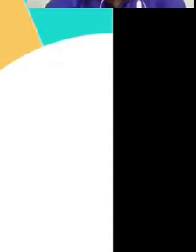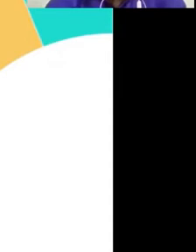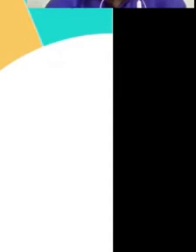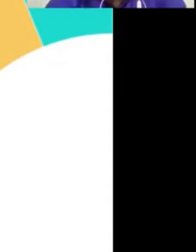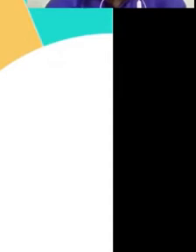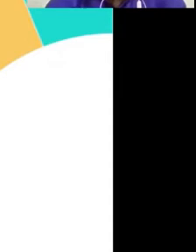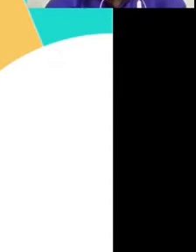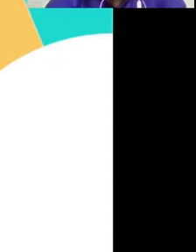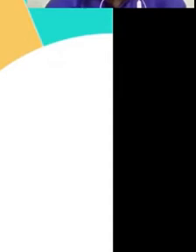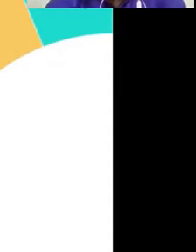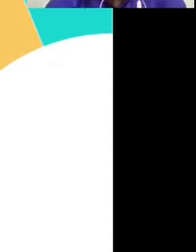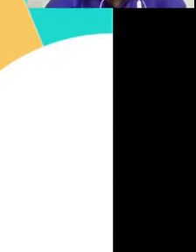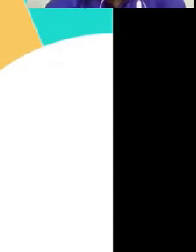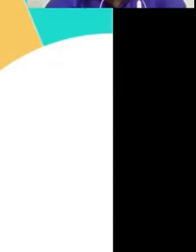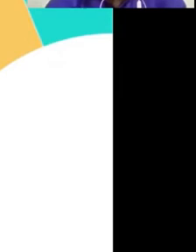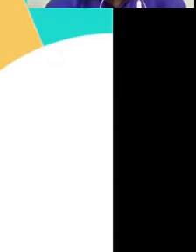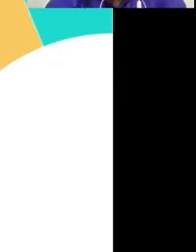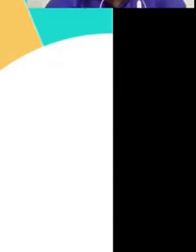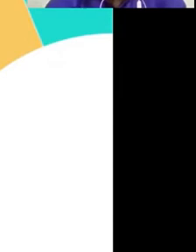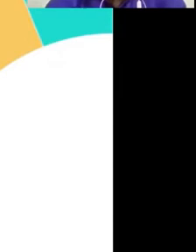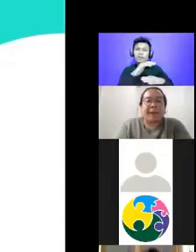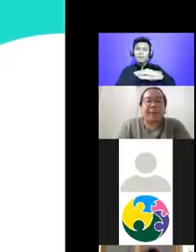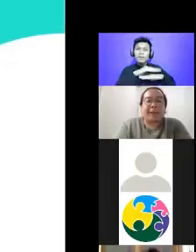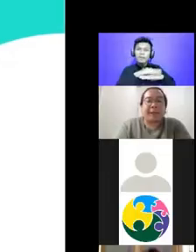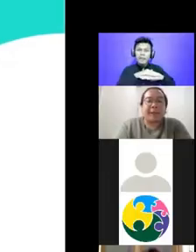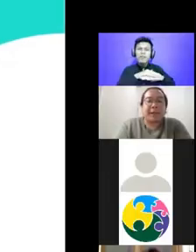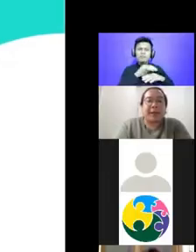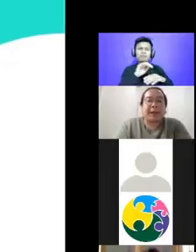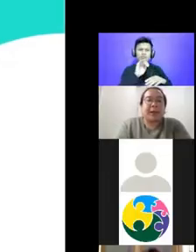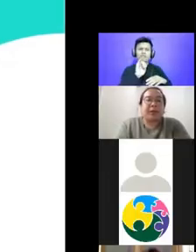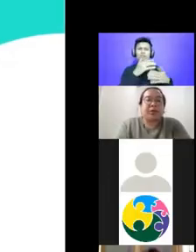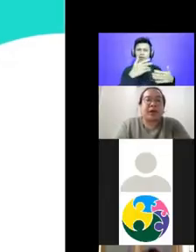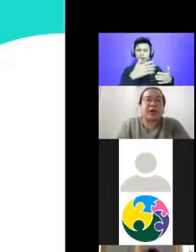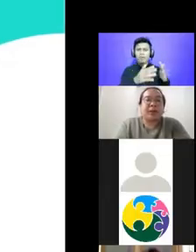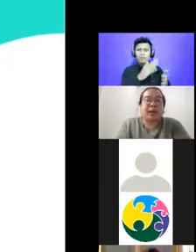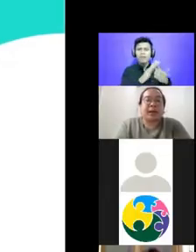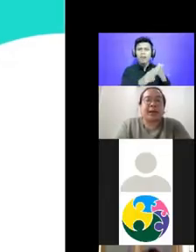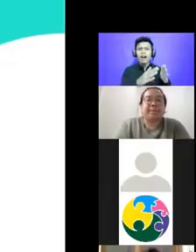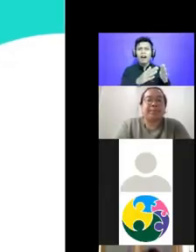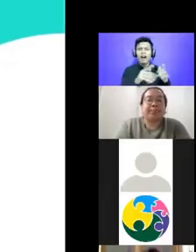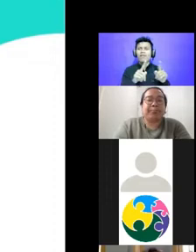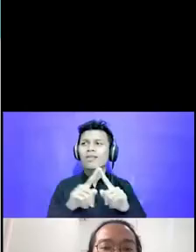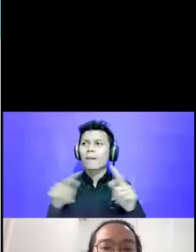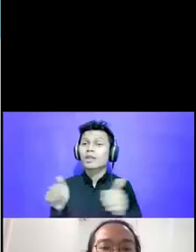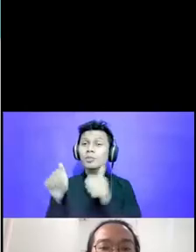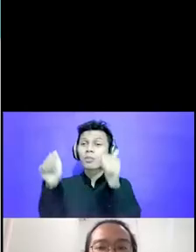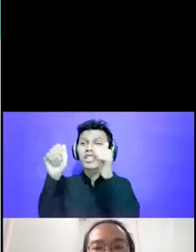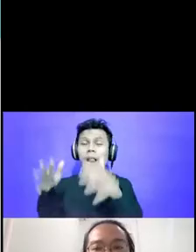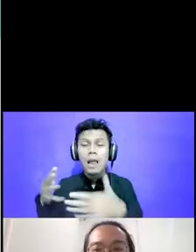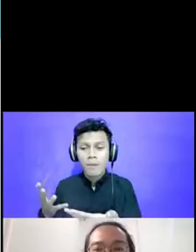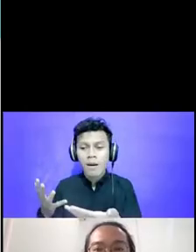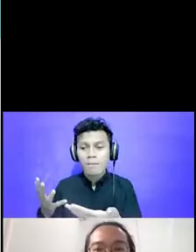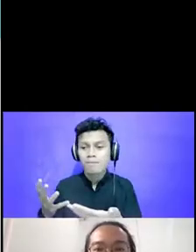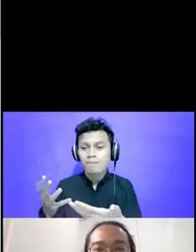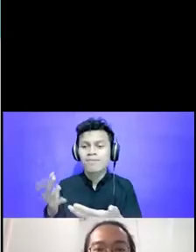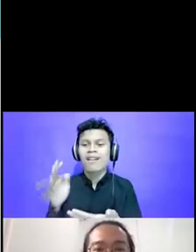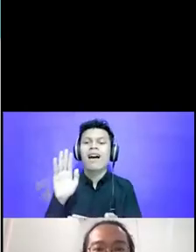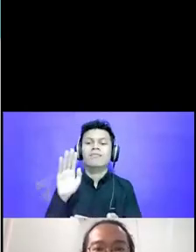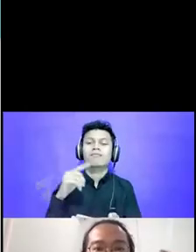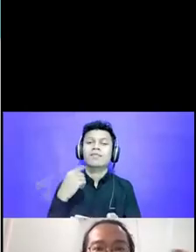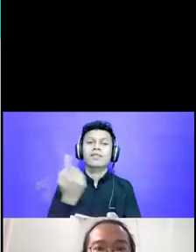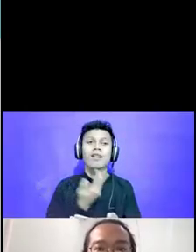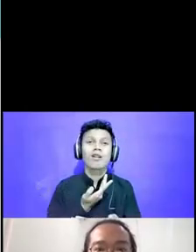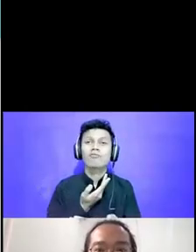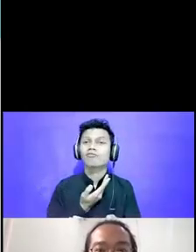teman-teman menulis berita begitu Tapi apa yang spesial dari jurnalisme data, kita akan melihat